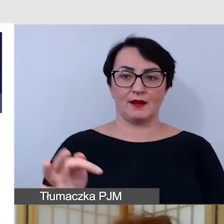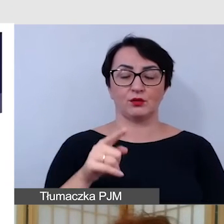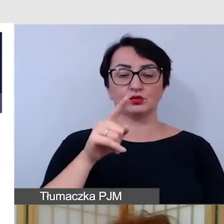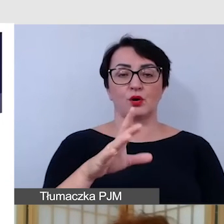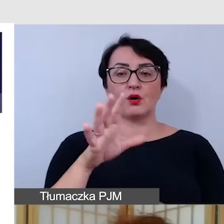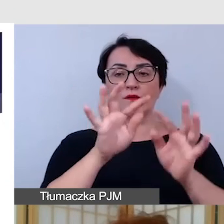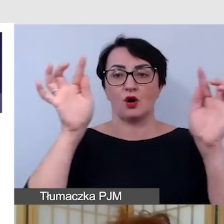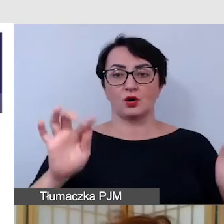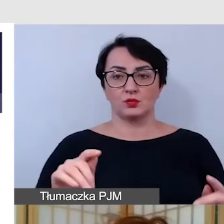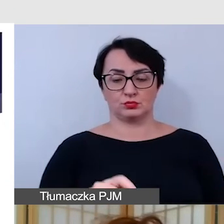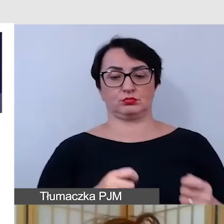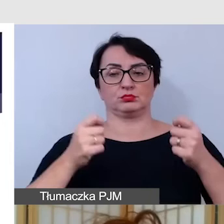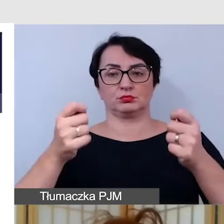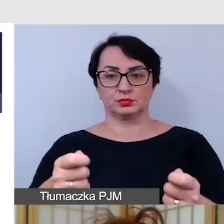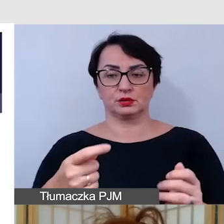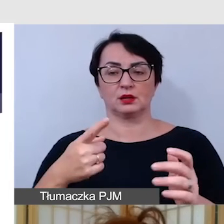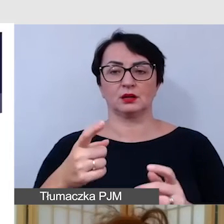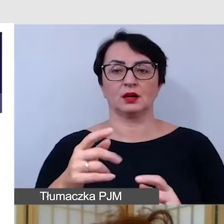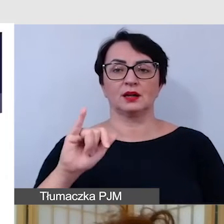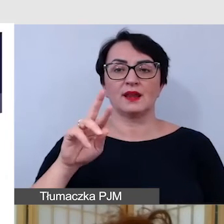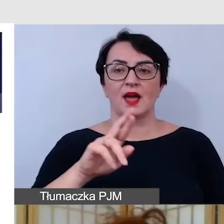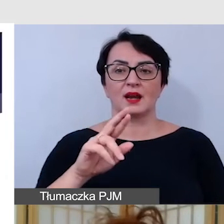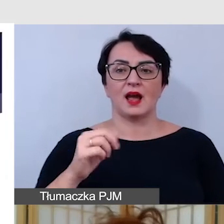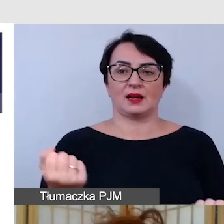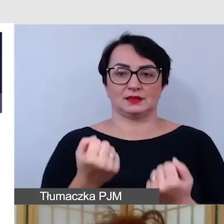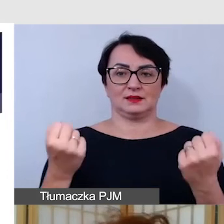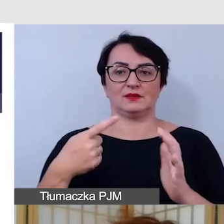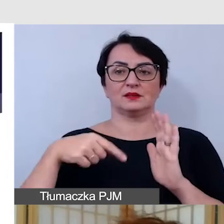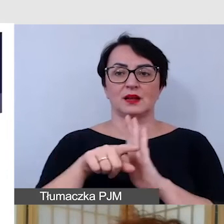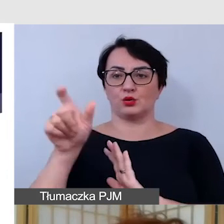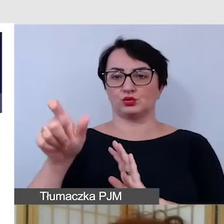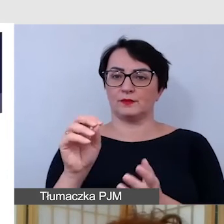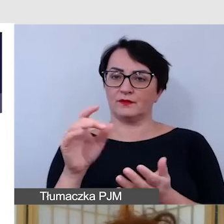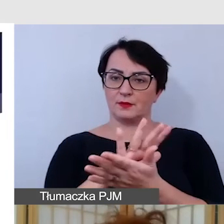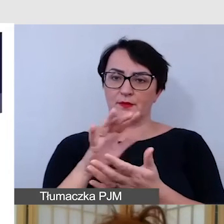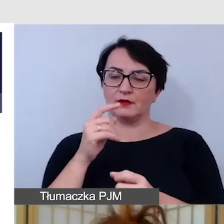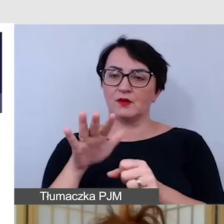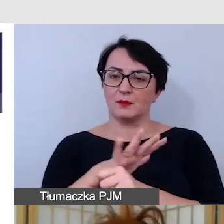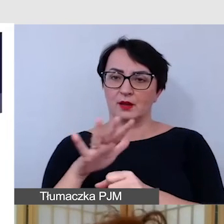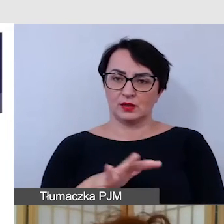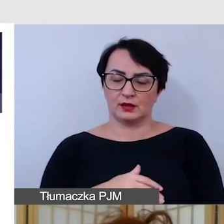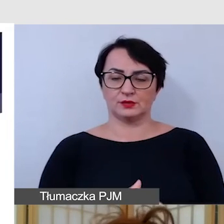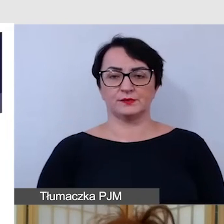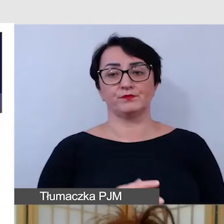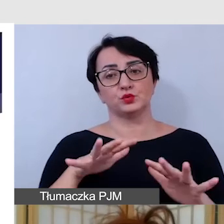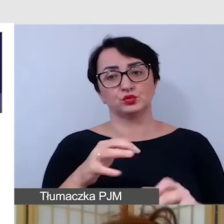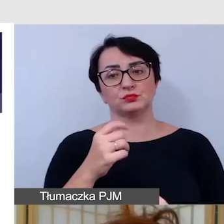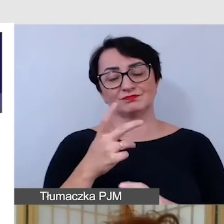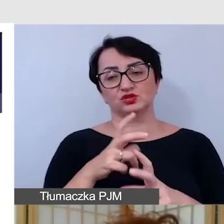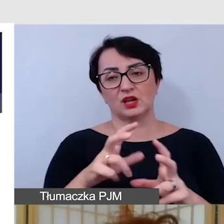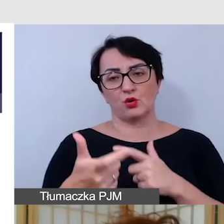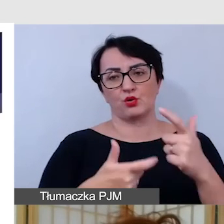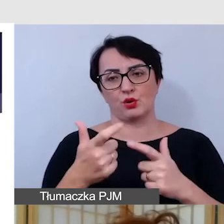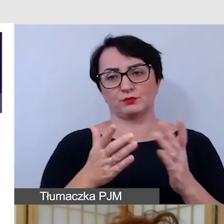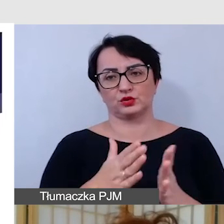formacie PDF był formularzem interaktywnym. Tutaj tego nie ominiemy, trzeba będzie troszeczkę czasu spędzić, żeby formularz